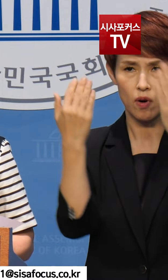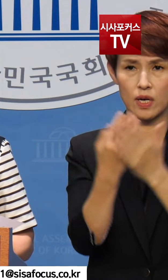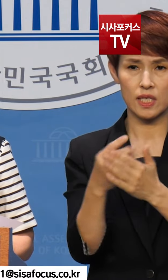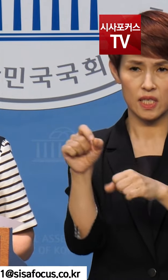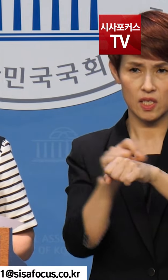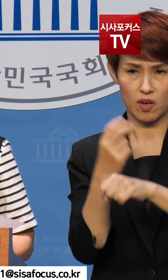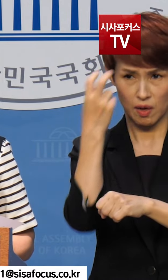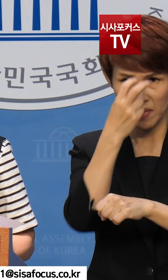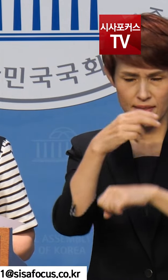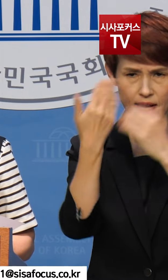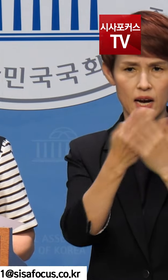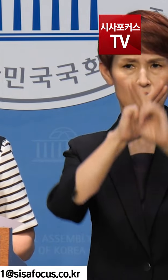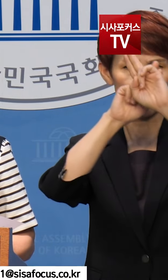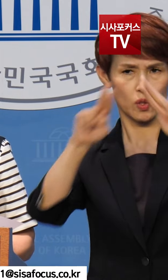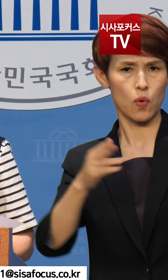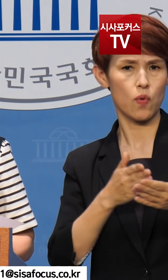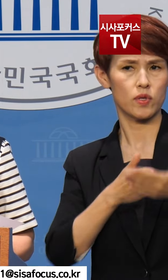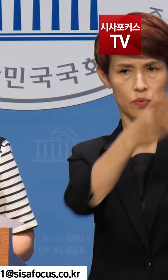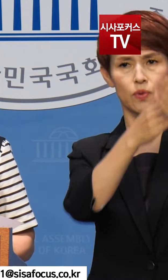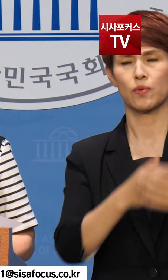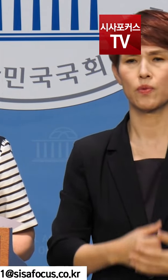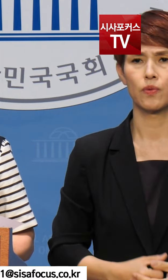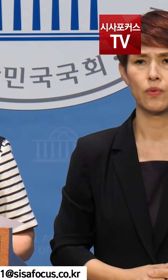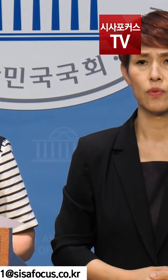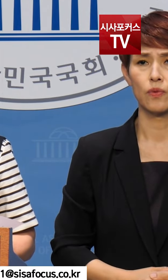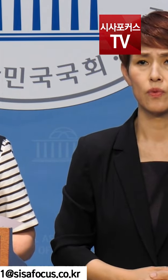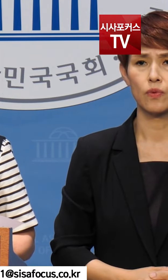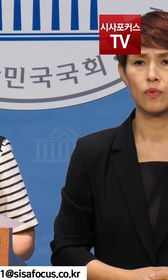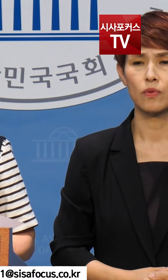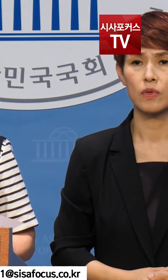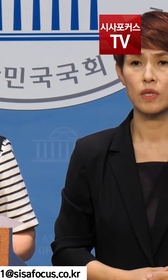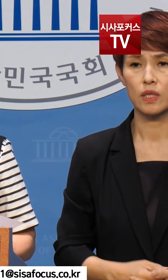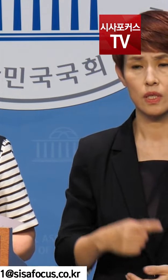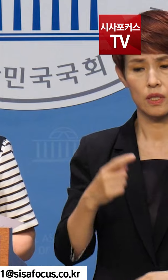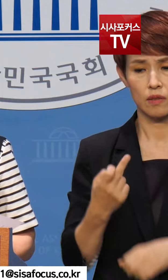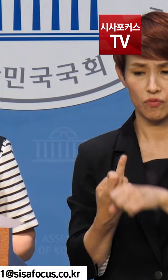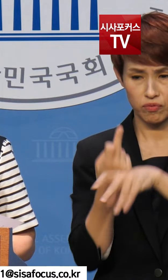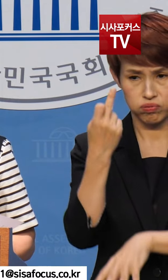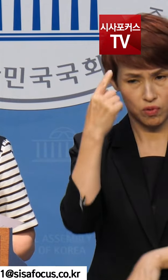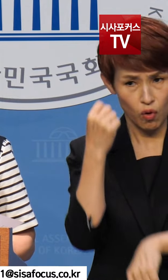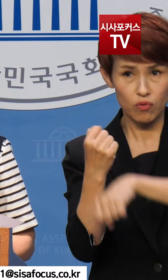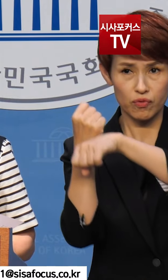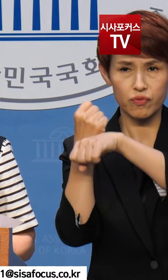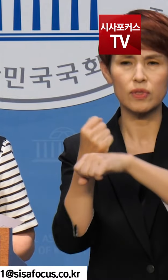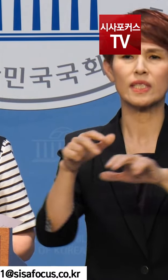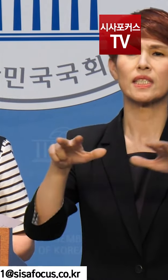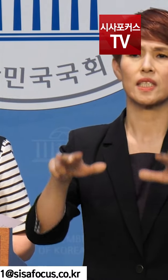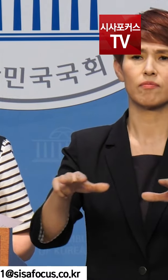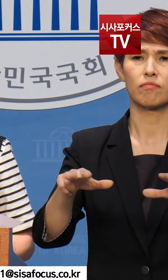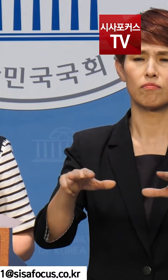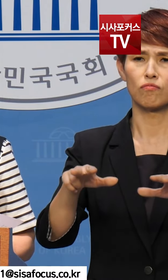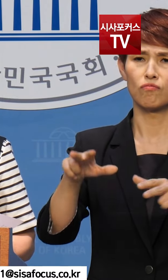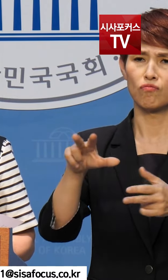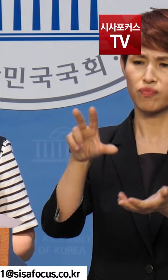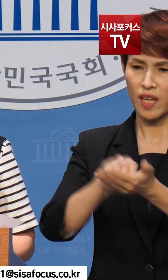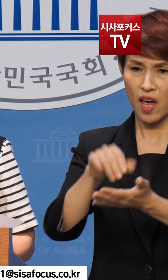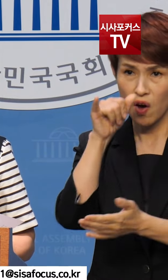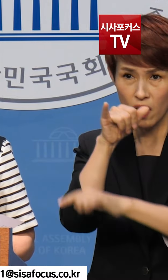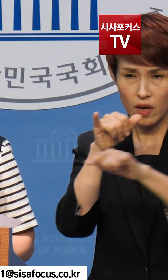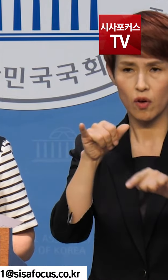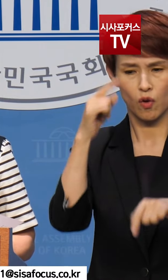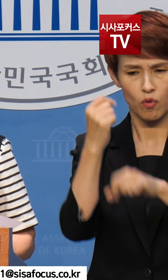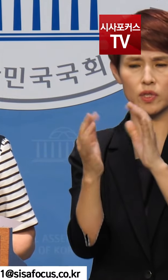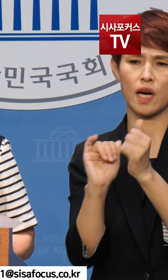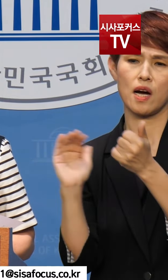취소할 것을 촉구합니다. 그리고 항우연은 즉시 부당한 징계로부터 연구자들을